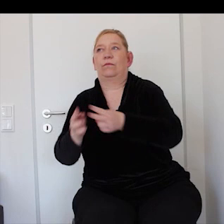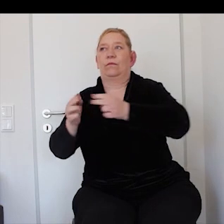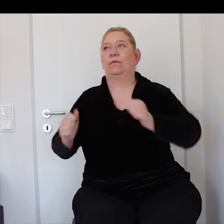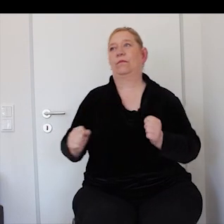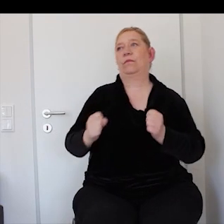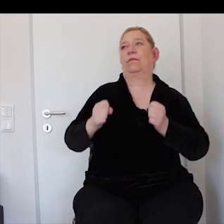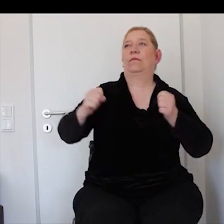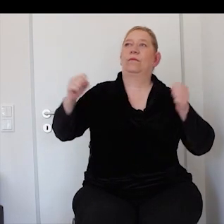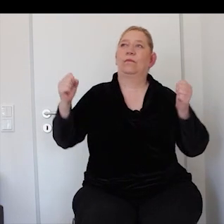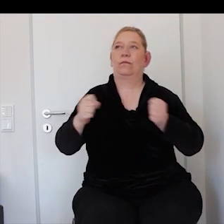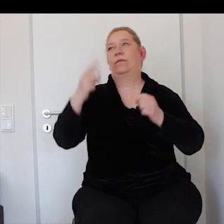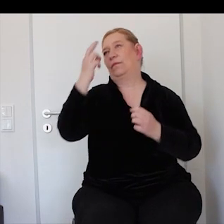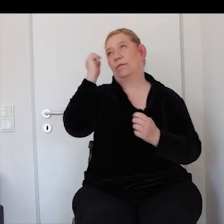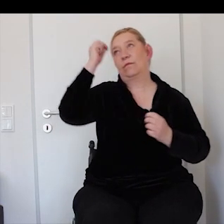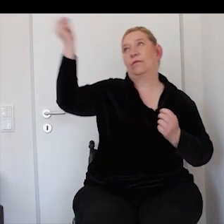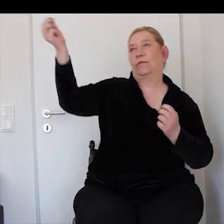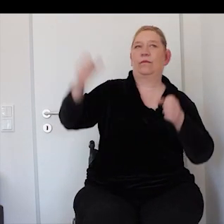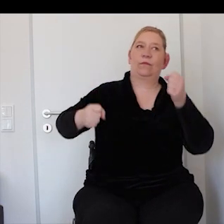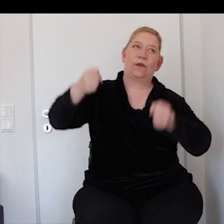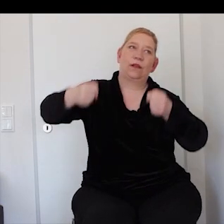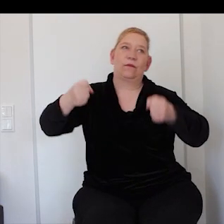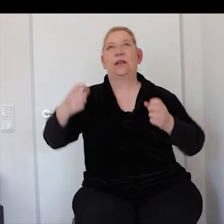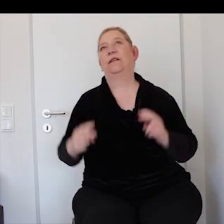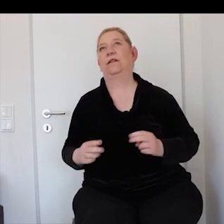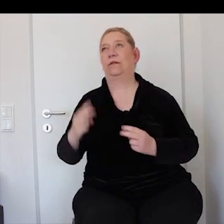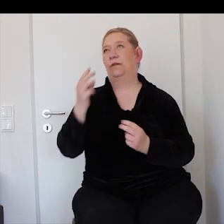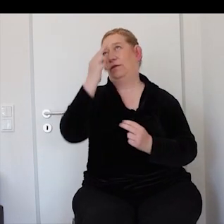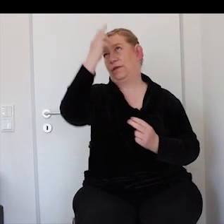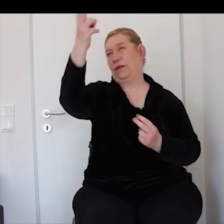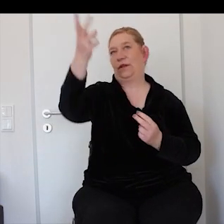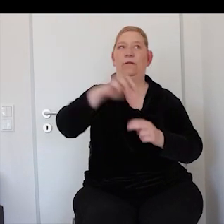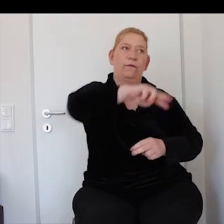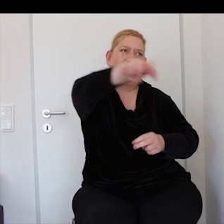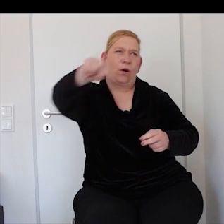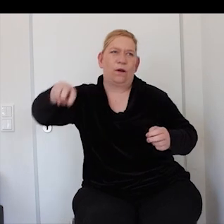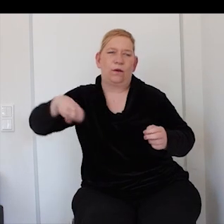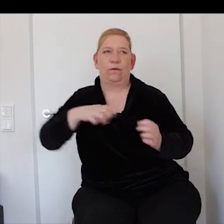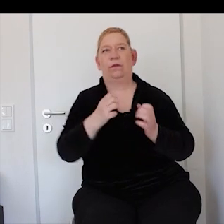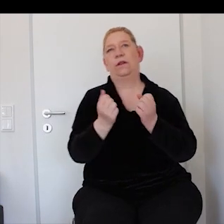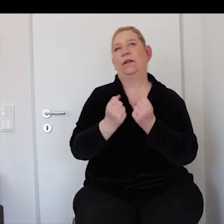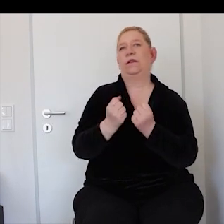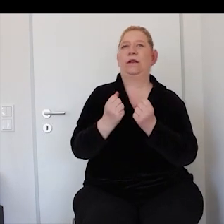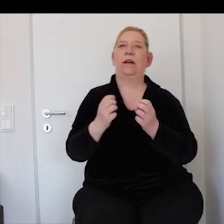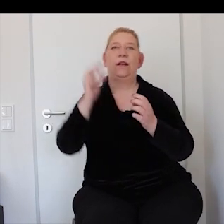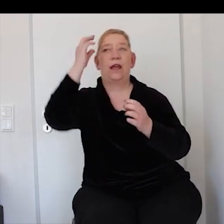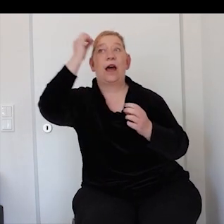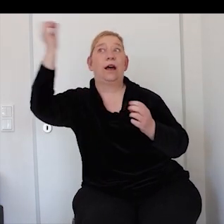Denken Toleranz für Inklusion hilft mir die Richtung einzulenken Wir gönnen so viel